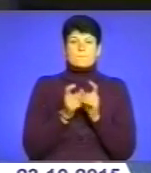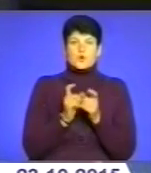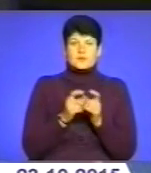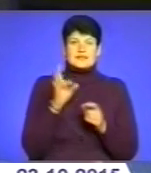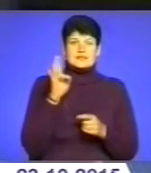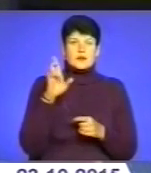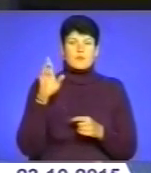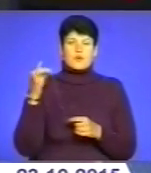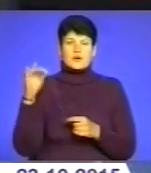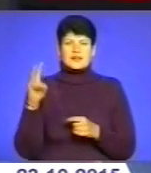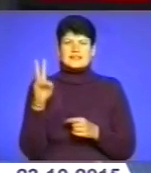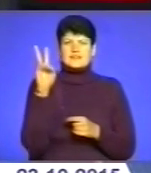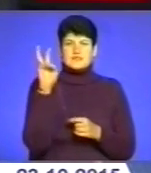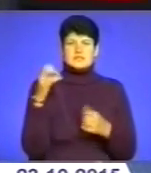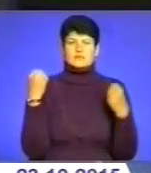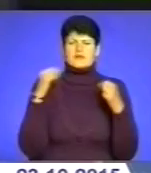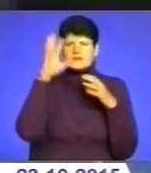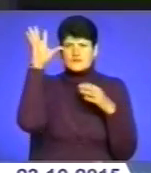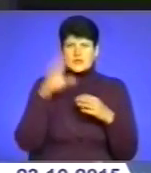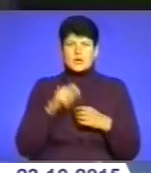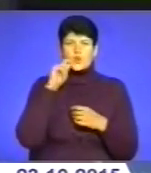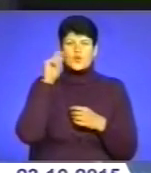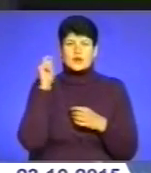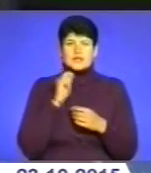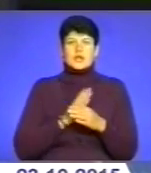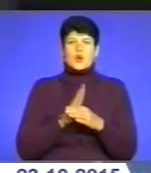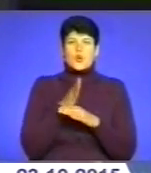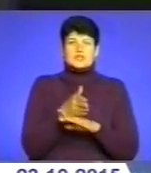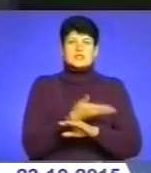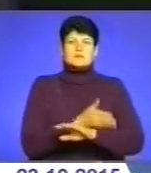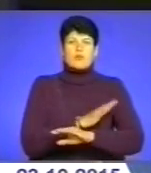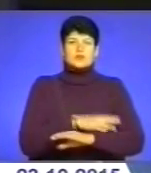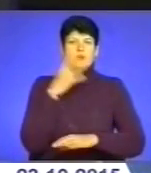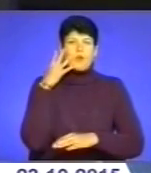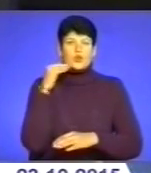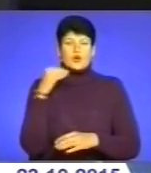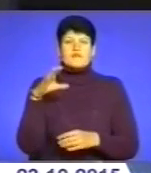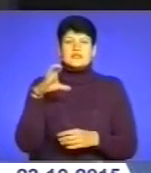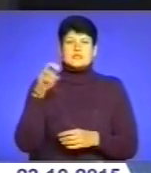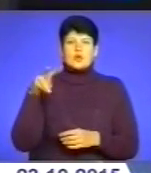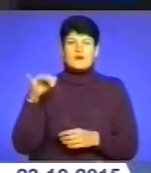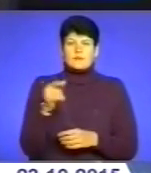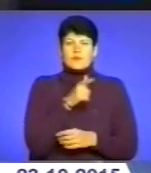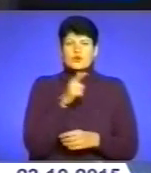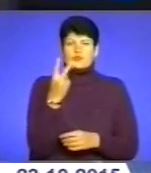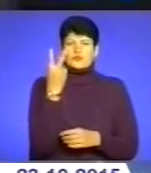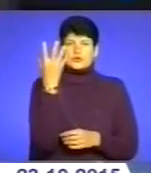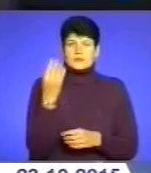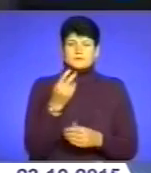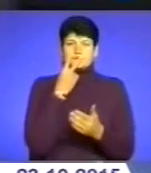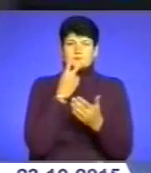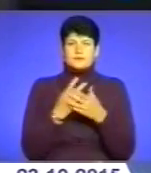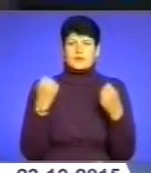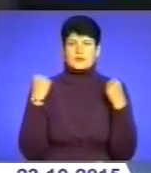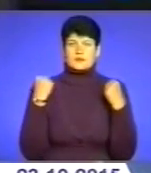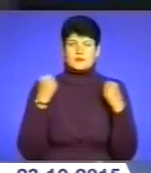Бойка. Майже 200 спортсменів з усієї України, а також гості з Польщі, Молдови, Словаччини протягом двох днів демонстрували на Килимі спортивну